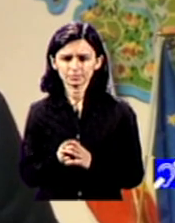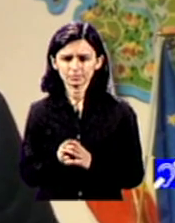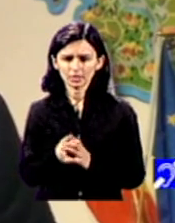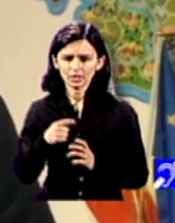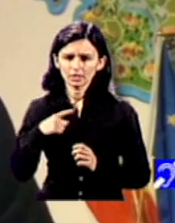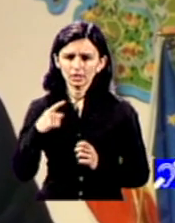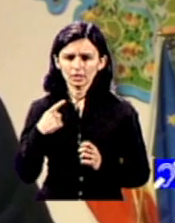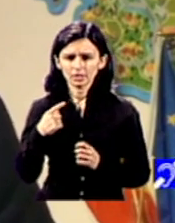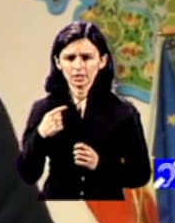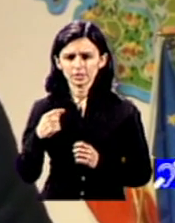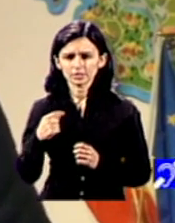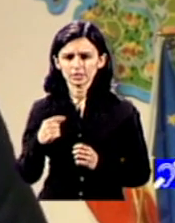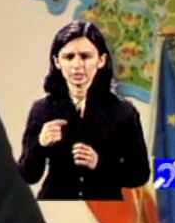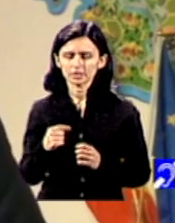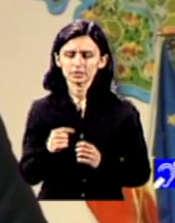există în acest moment